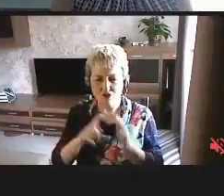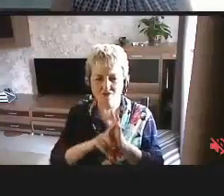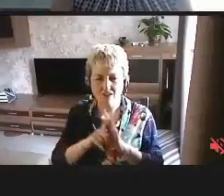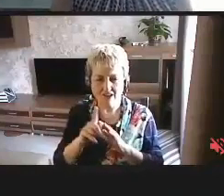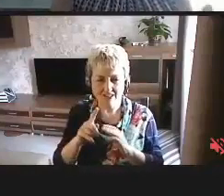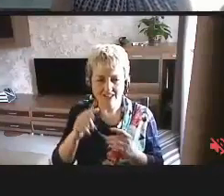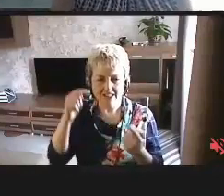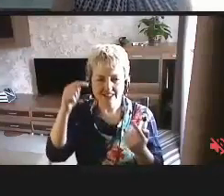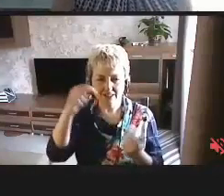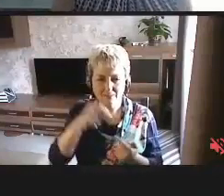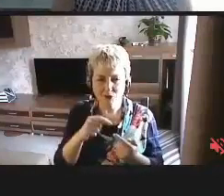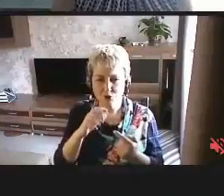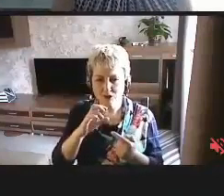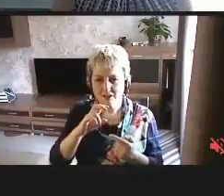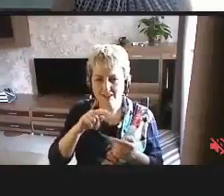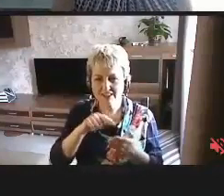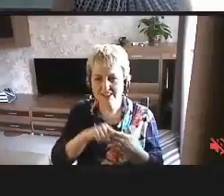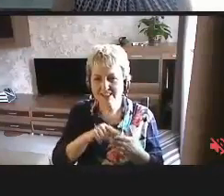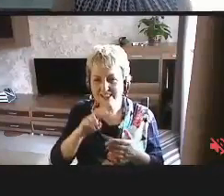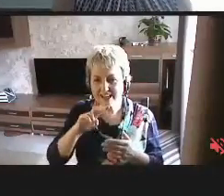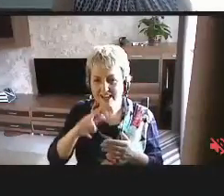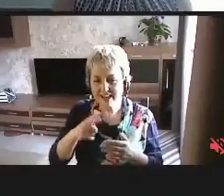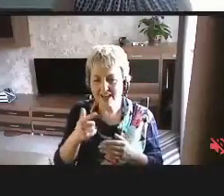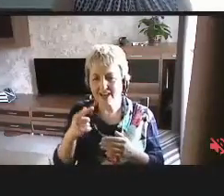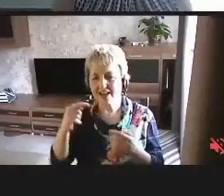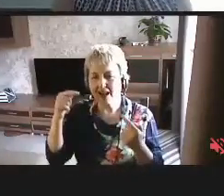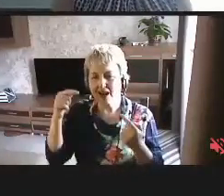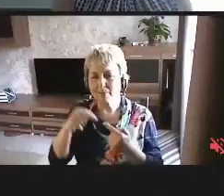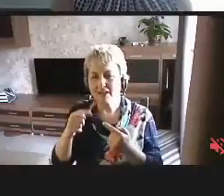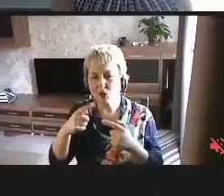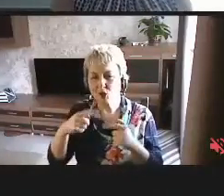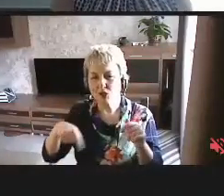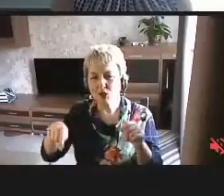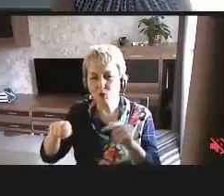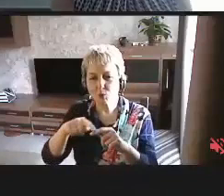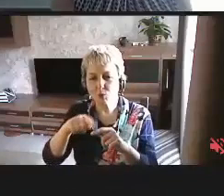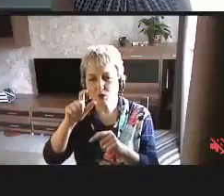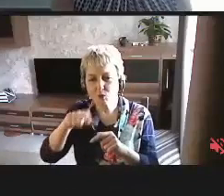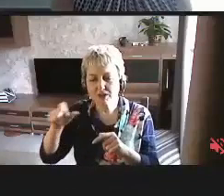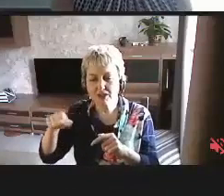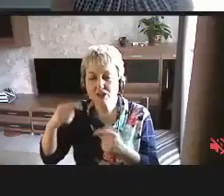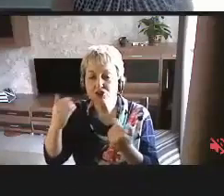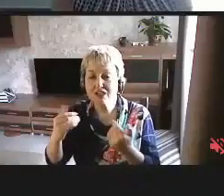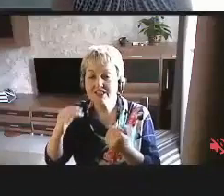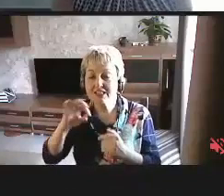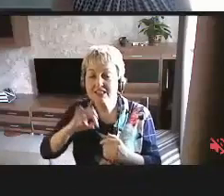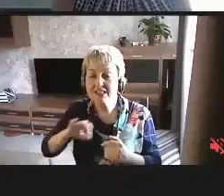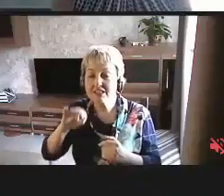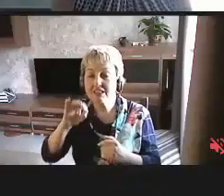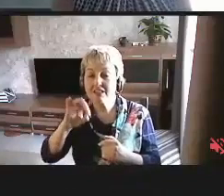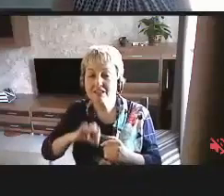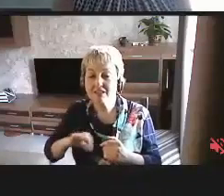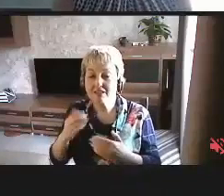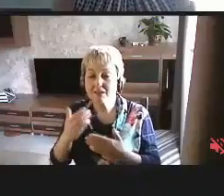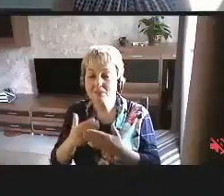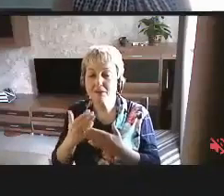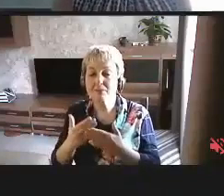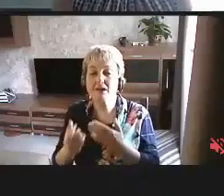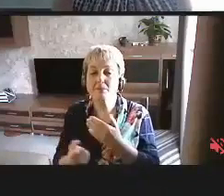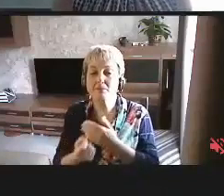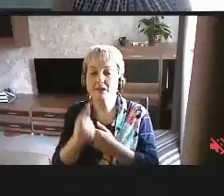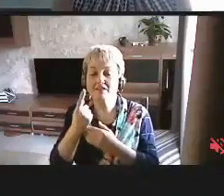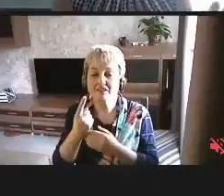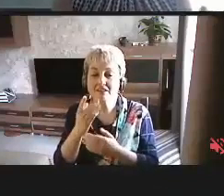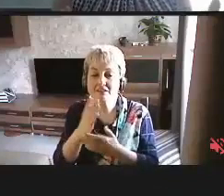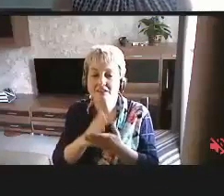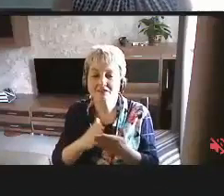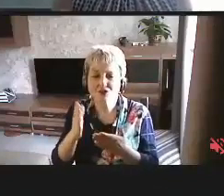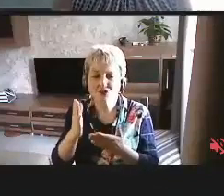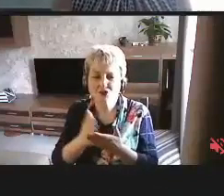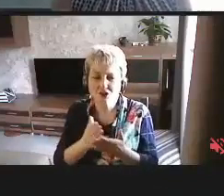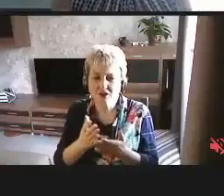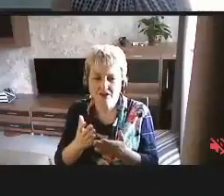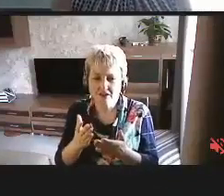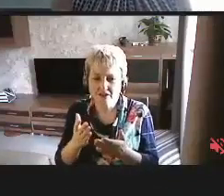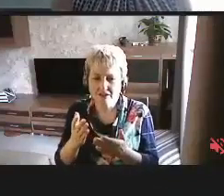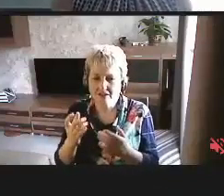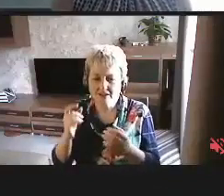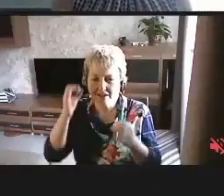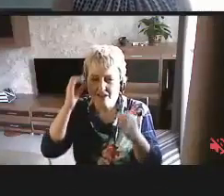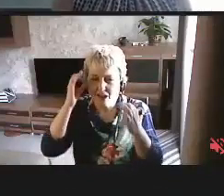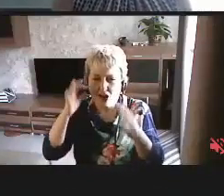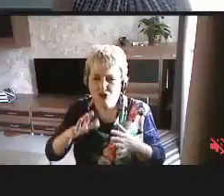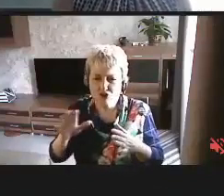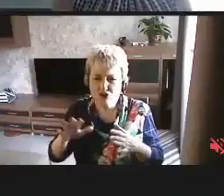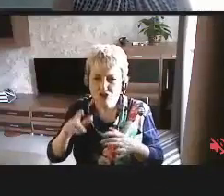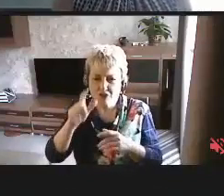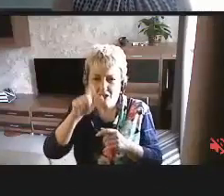определенной целью для определенного круга людей, но сейчас она удобна всем. Например, появилась совершенно неожиданная